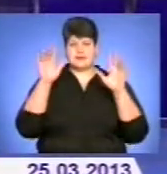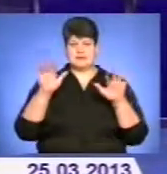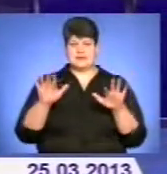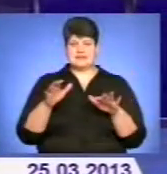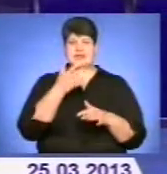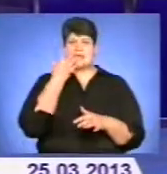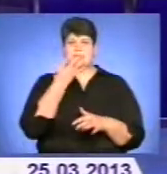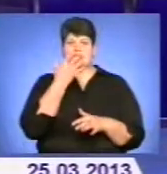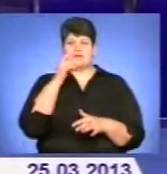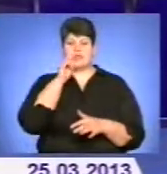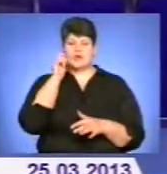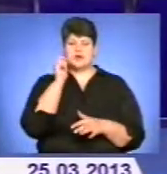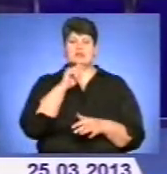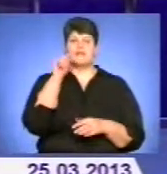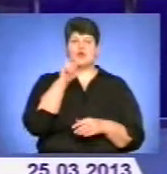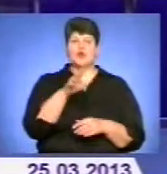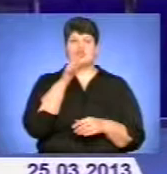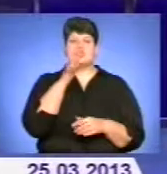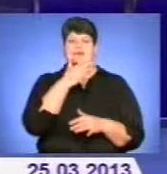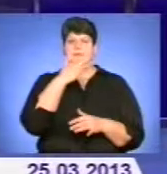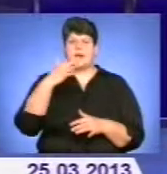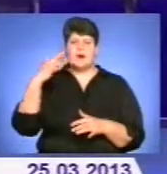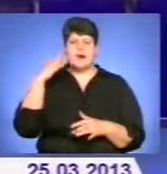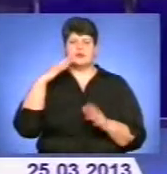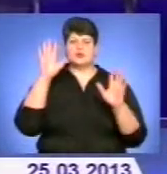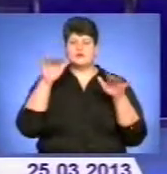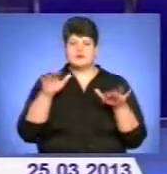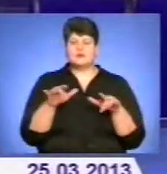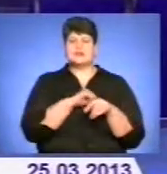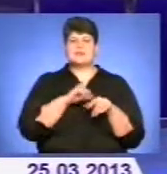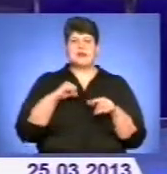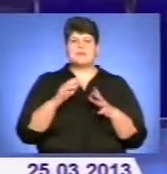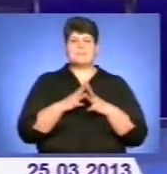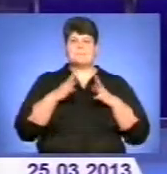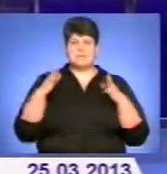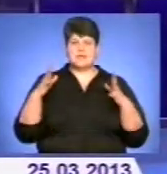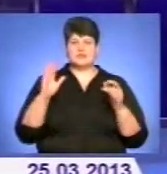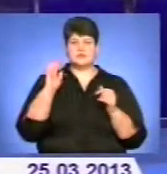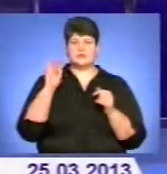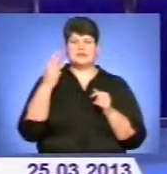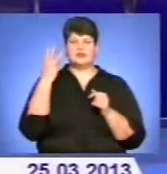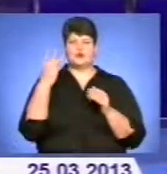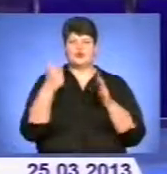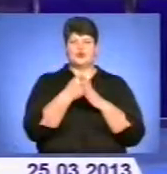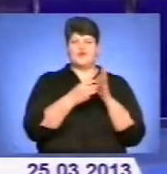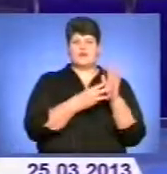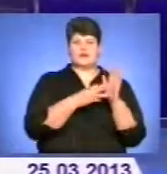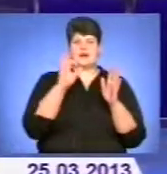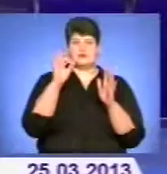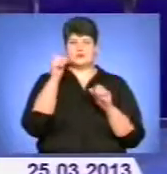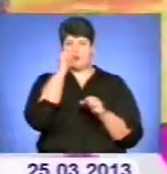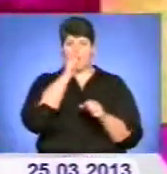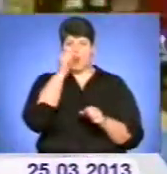півдні України. В той час, на території, де лежить багато снігу, максимальна температура може становити від 3 до 8 градусів морозу.